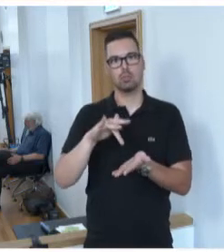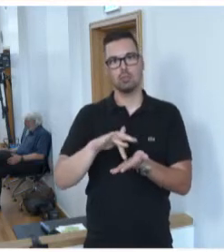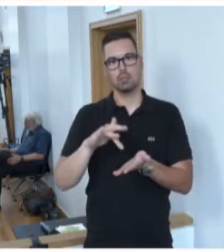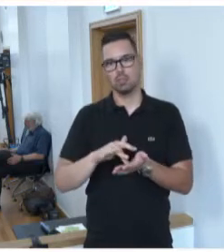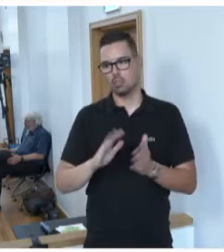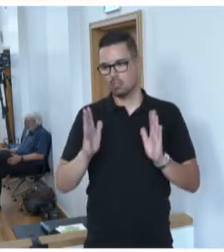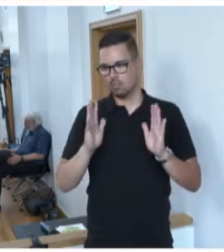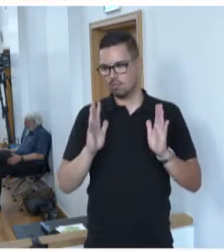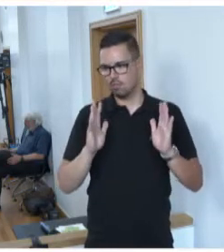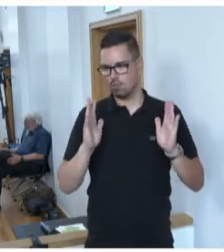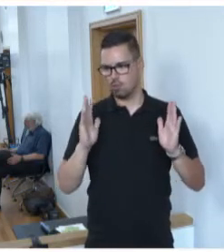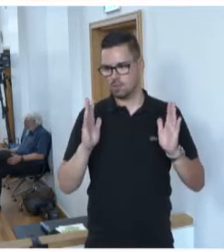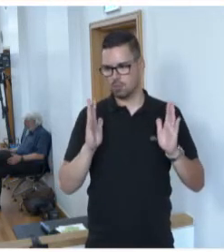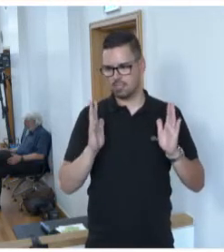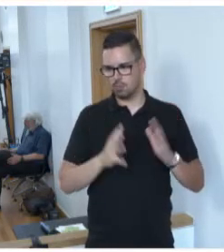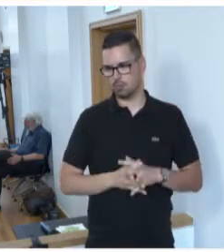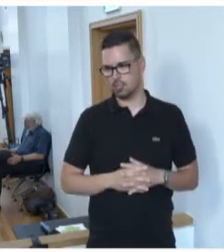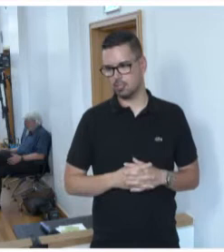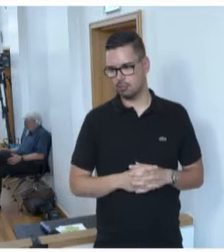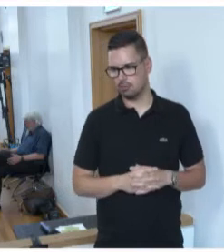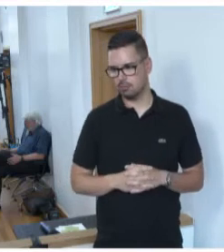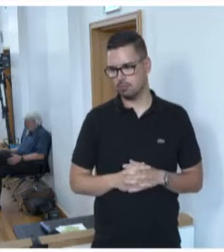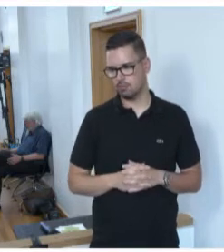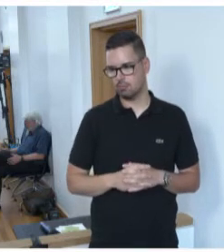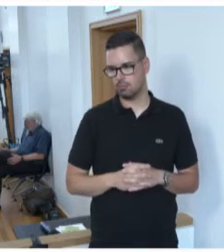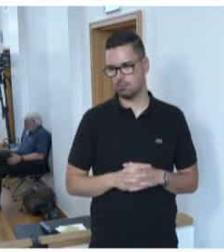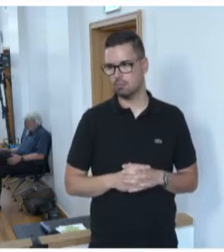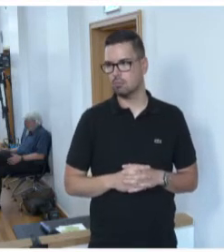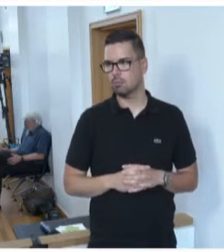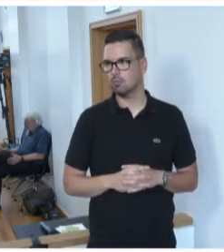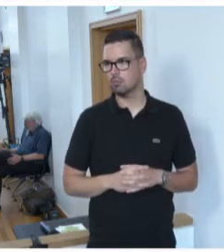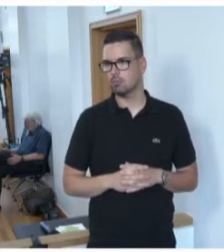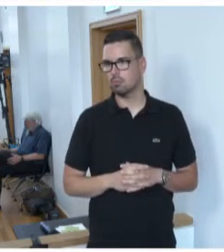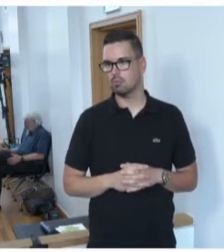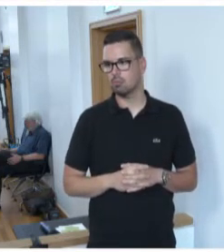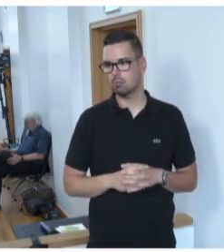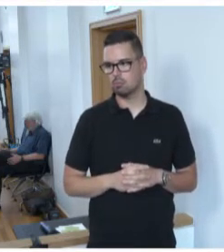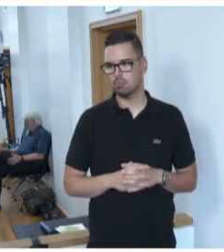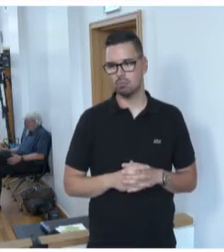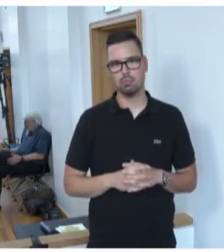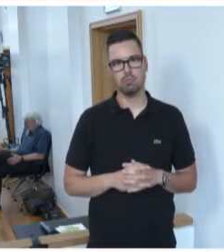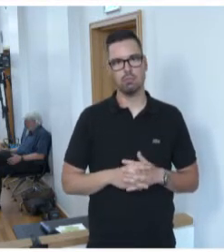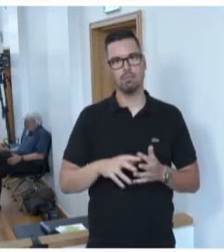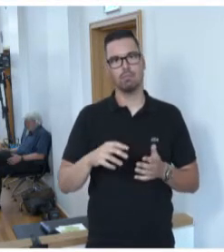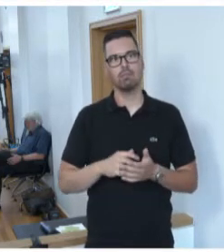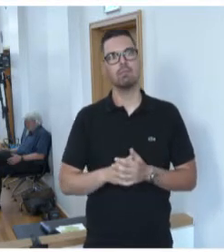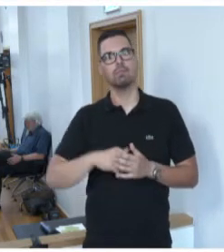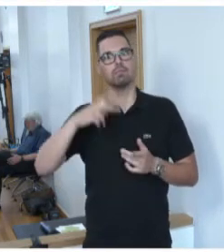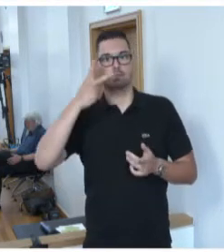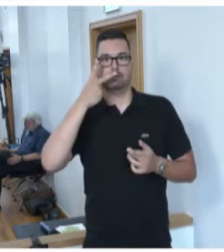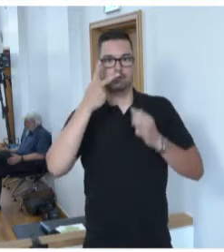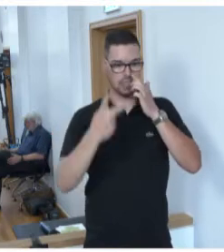wir nehmen zur Kenntnis, dass der